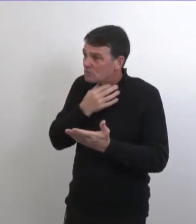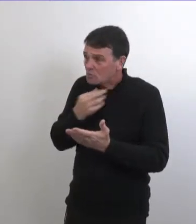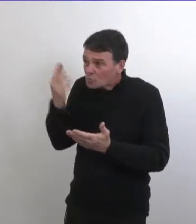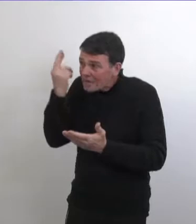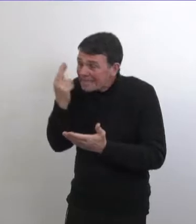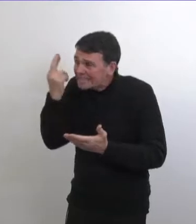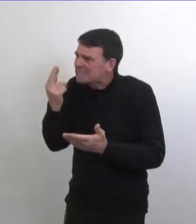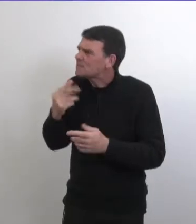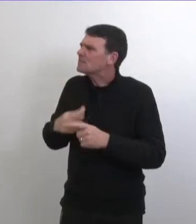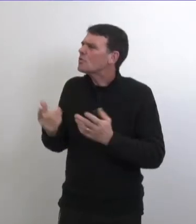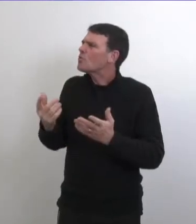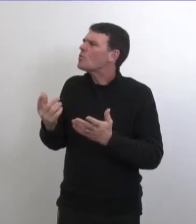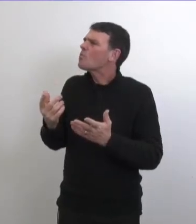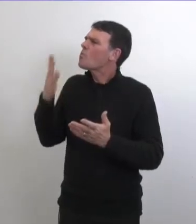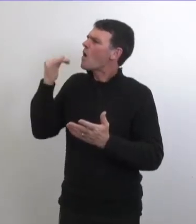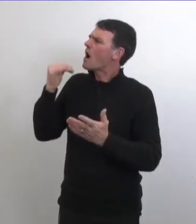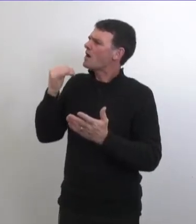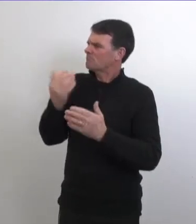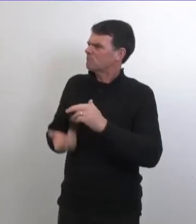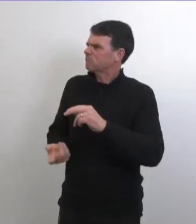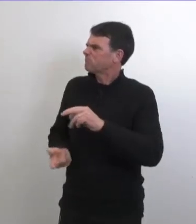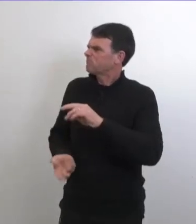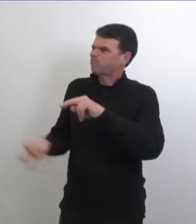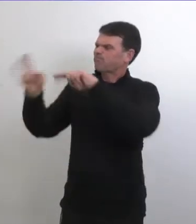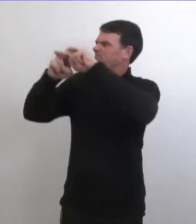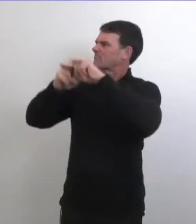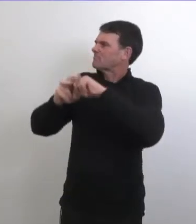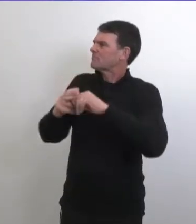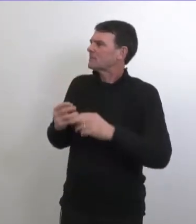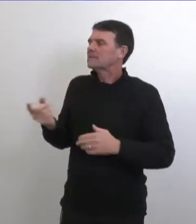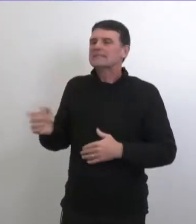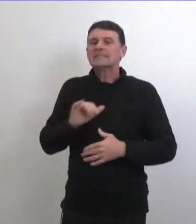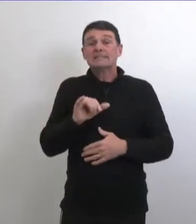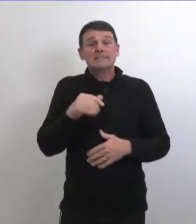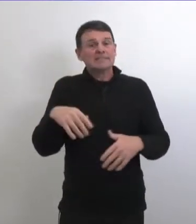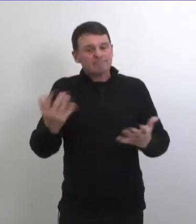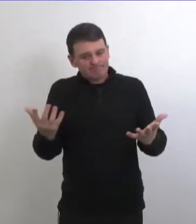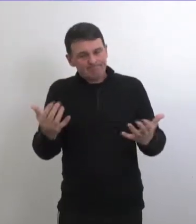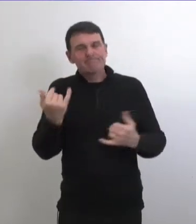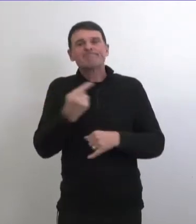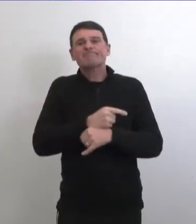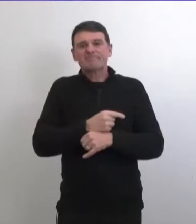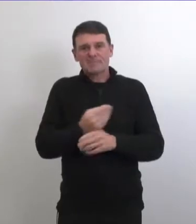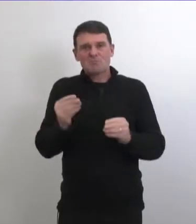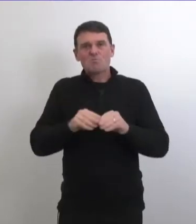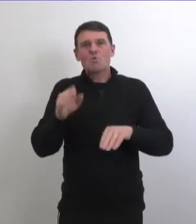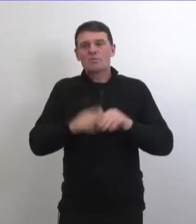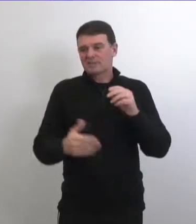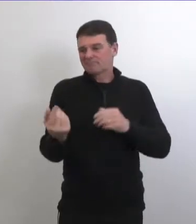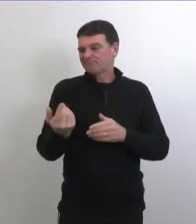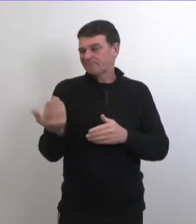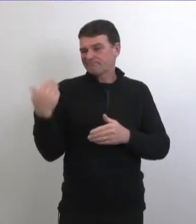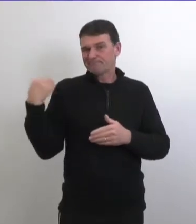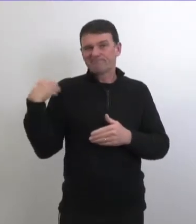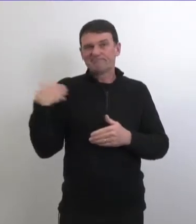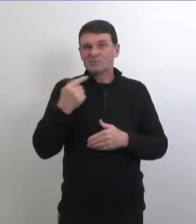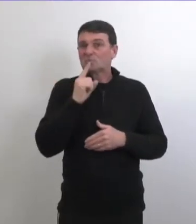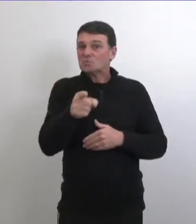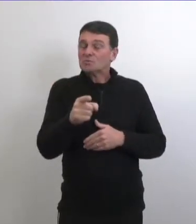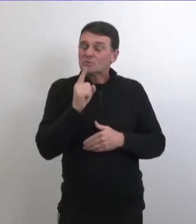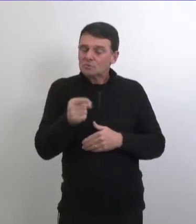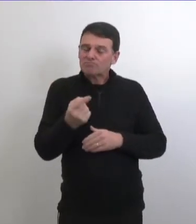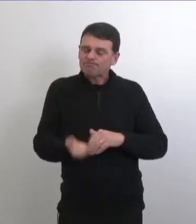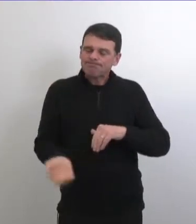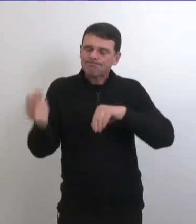particulière que la province aurait remarqué dans cette augmentation brutale de cas alors très bonne question oui effectivement